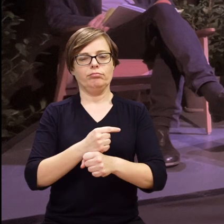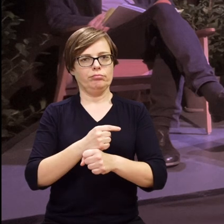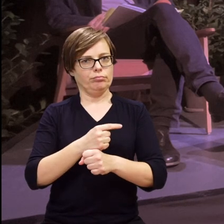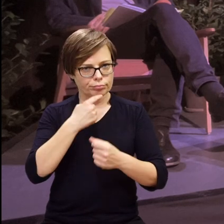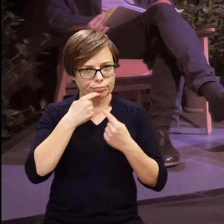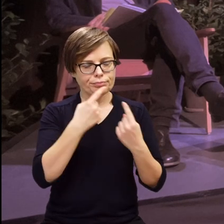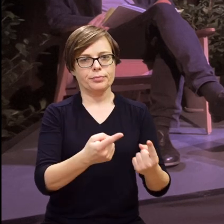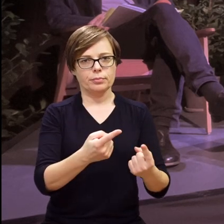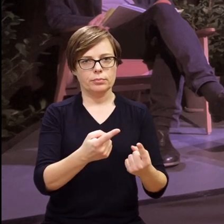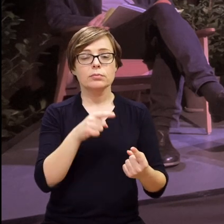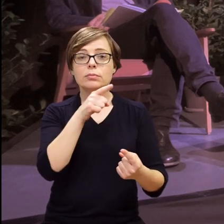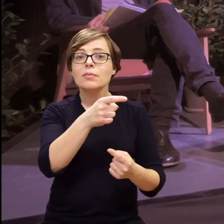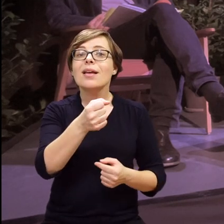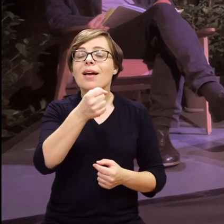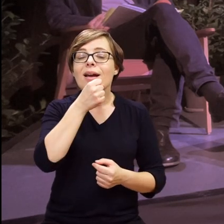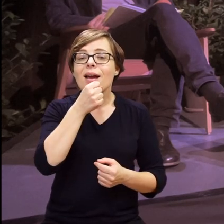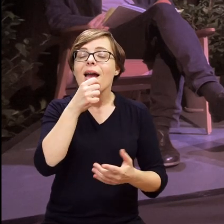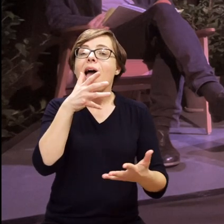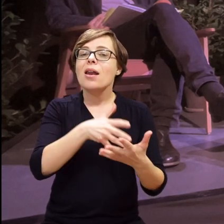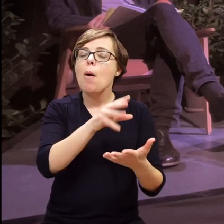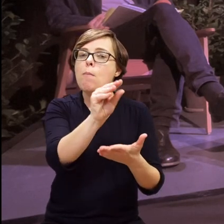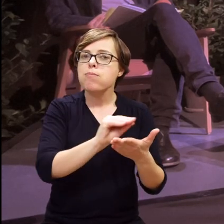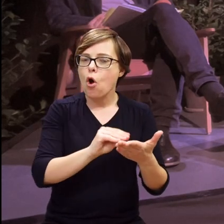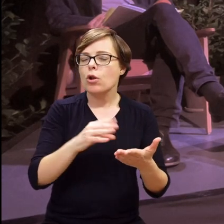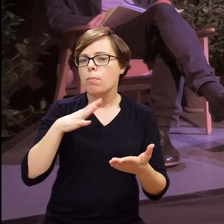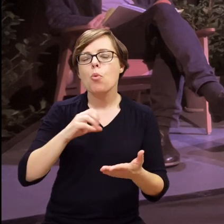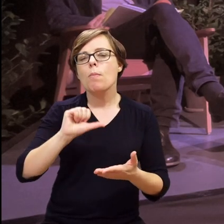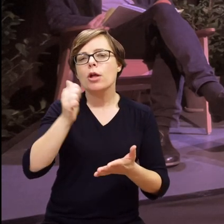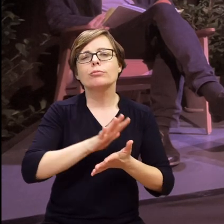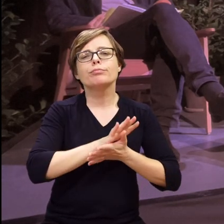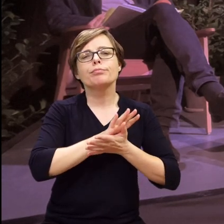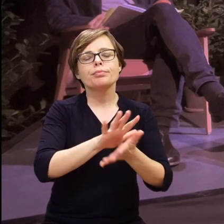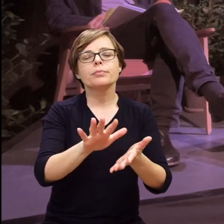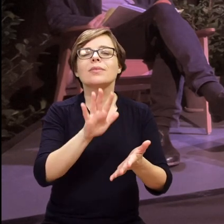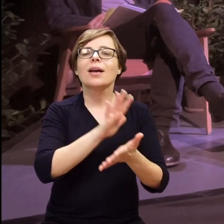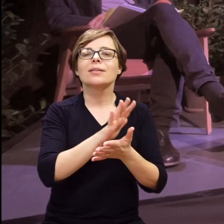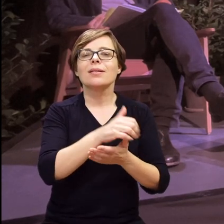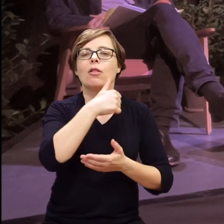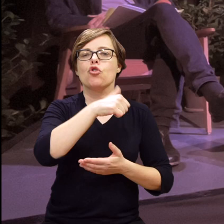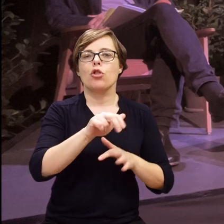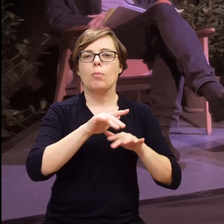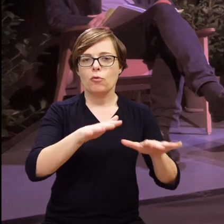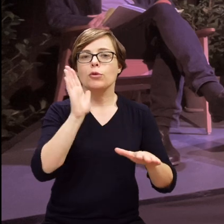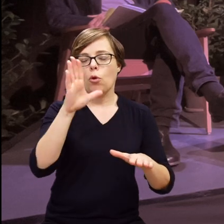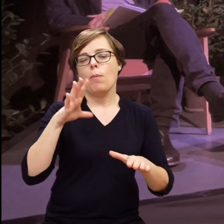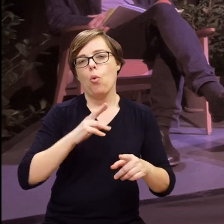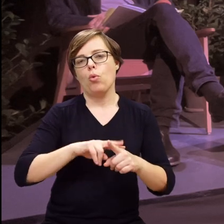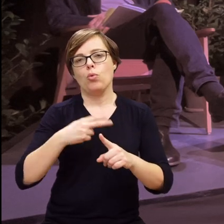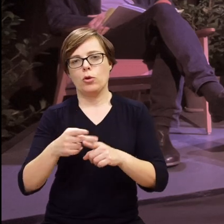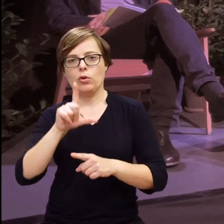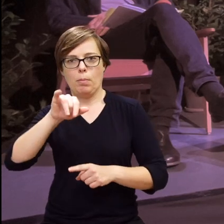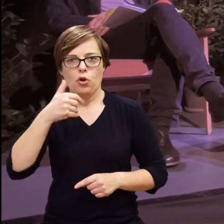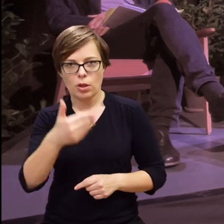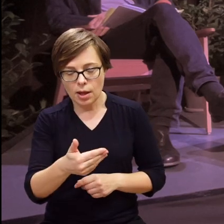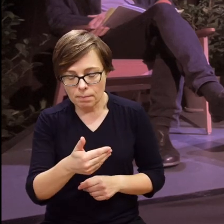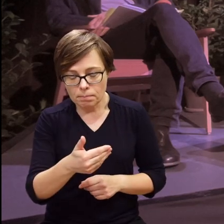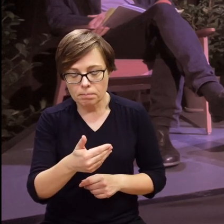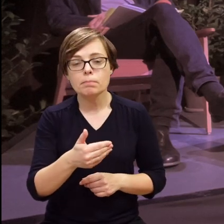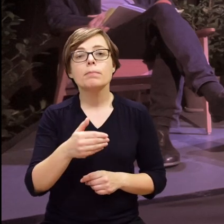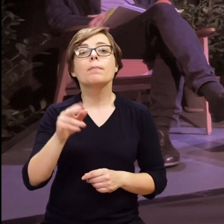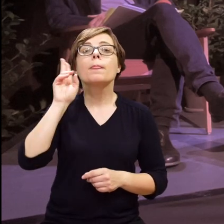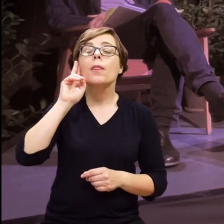to, że sami, zresztą po tym reportażu, który ukazał się najpierw w Tygodniku Powszechnym i który przetłumaczyliśmy na polski język migowy,